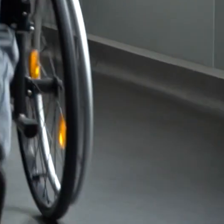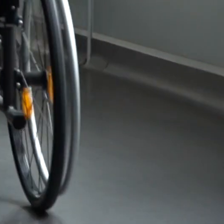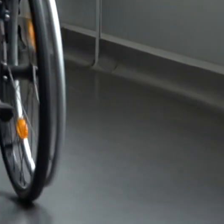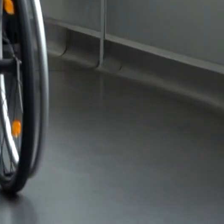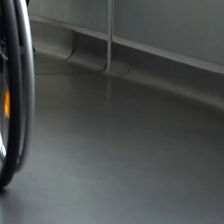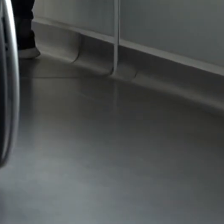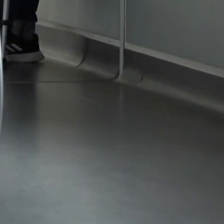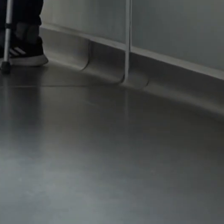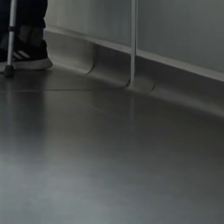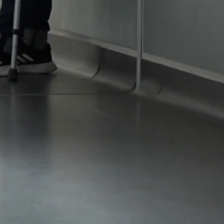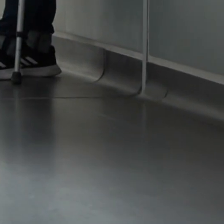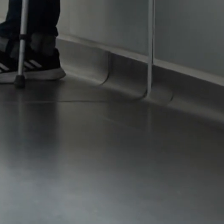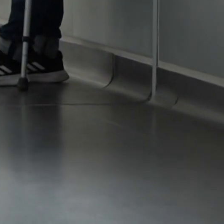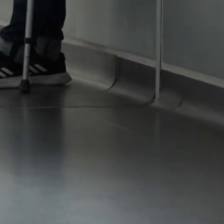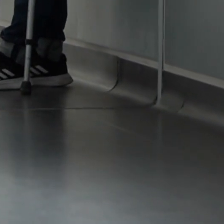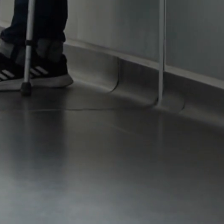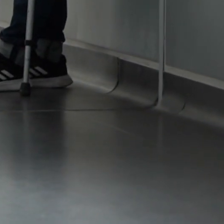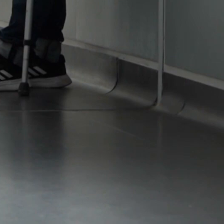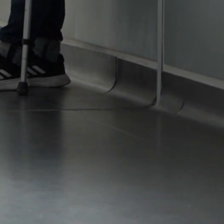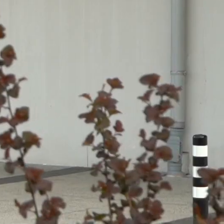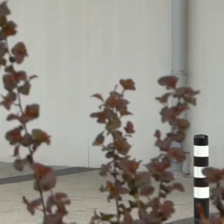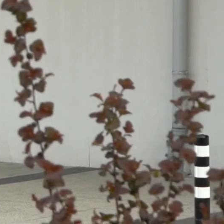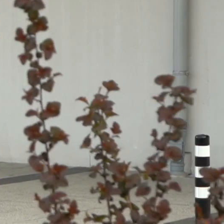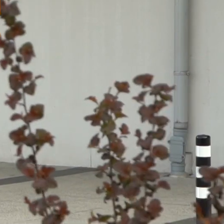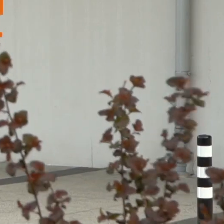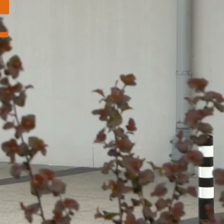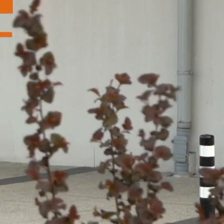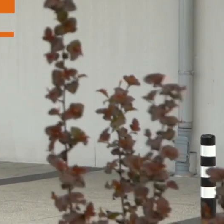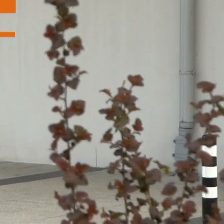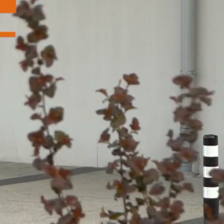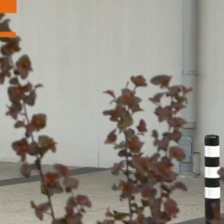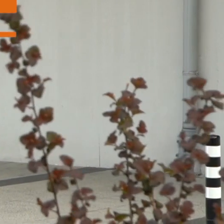Pacjent przewożony na wózku, szpital Marciniaka i napis nie ma barier Dolny Śląsk.